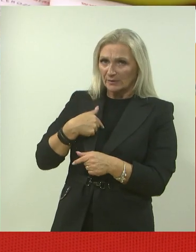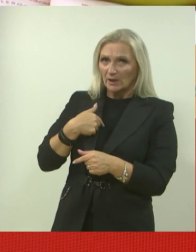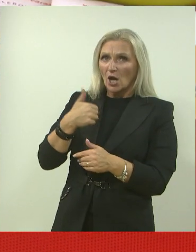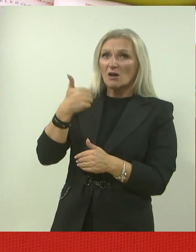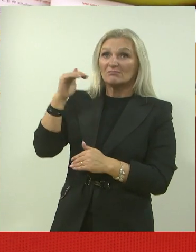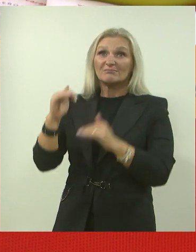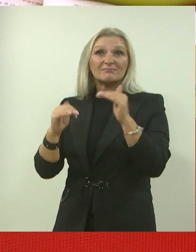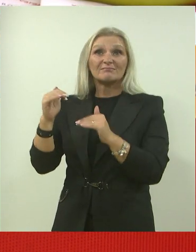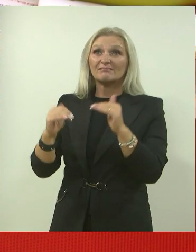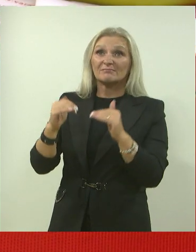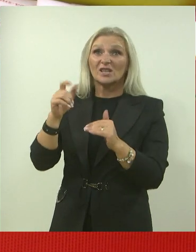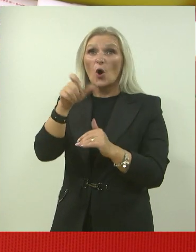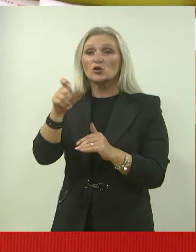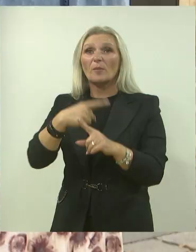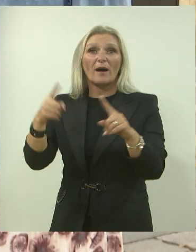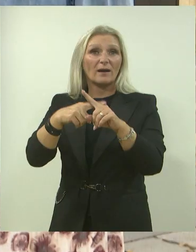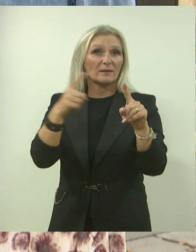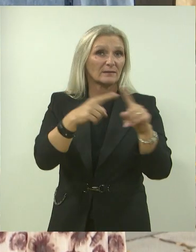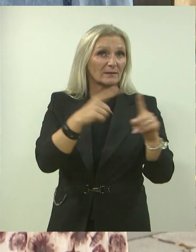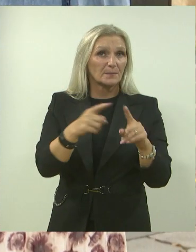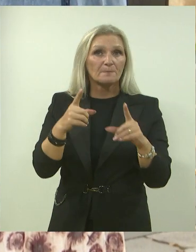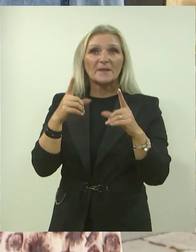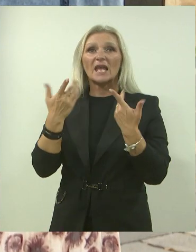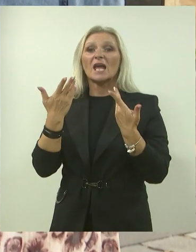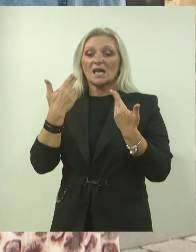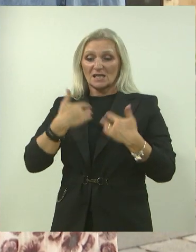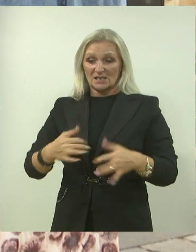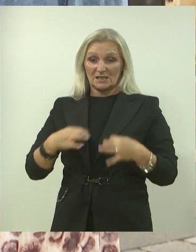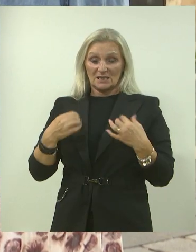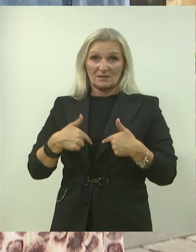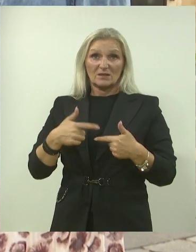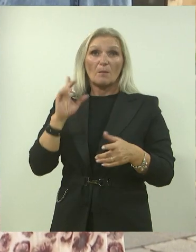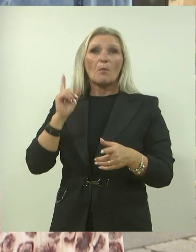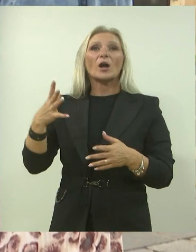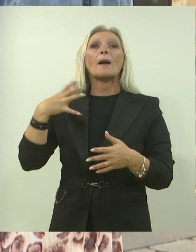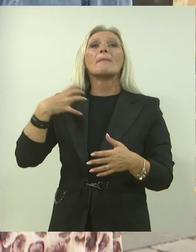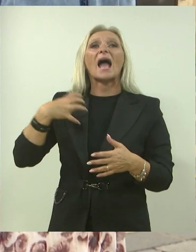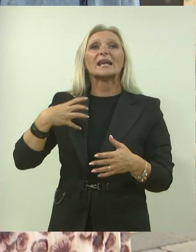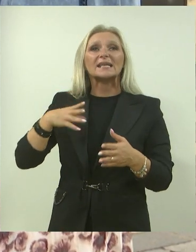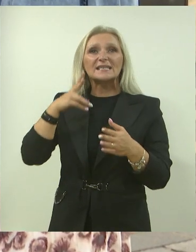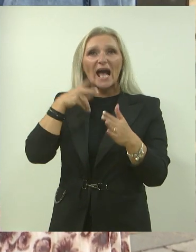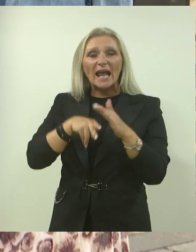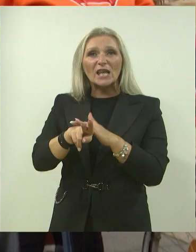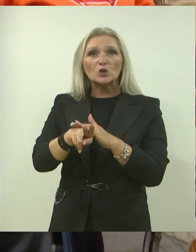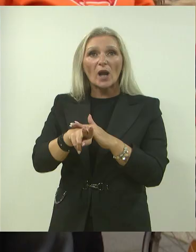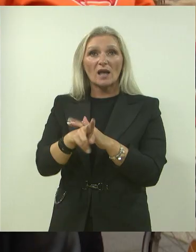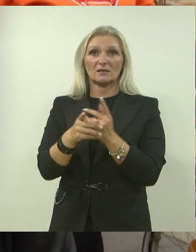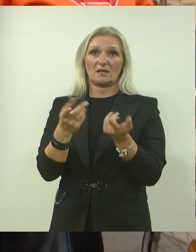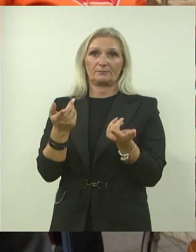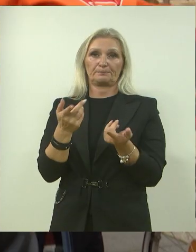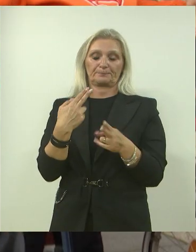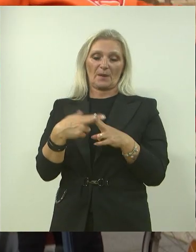osobe do osobe. Uz kliničku sliku u diagnostici je nezaobilazna magnetska rezonanca. Bolest se najčešće